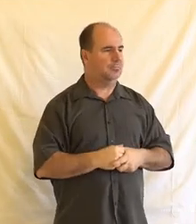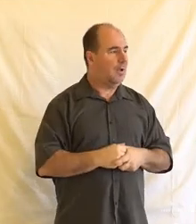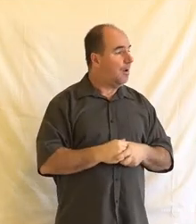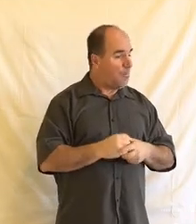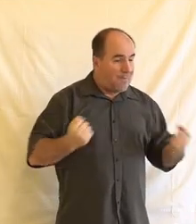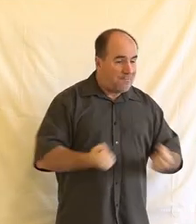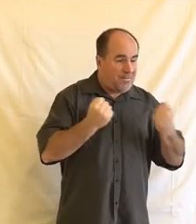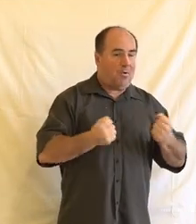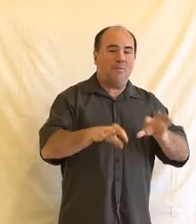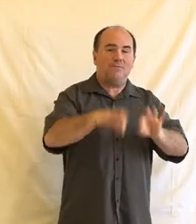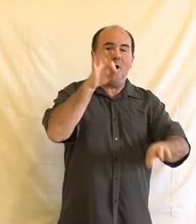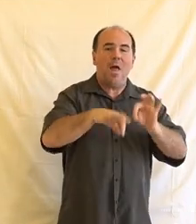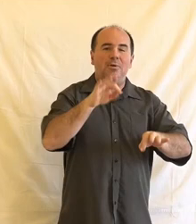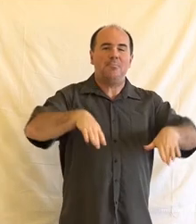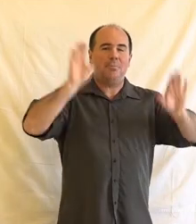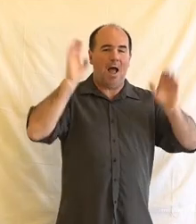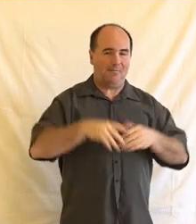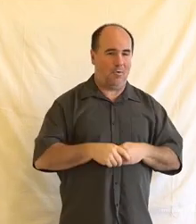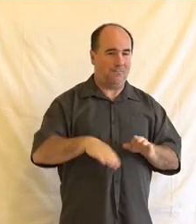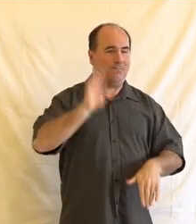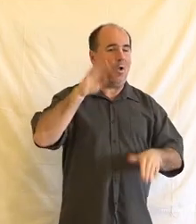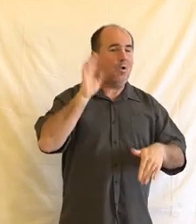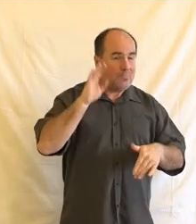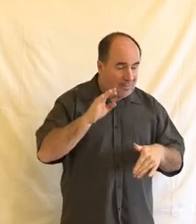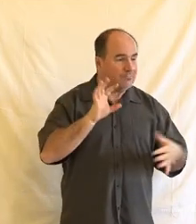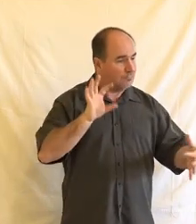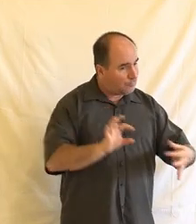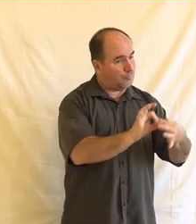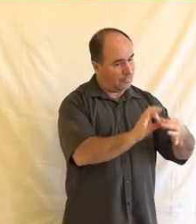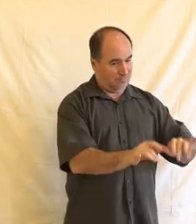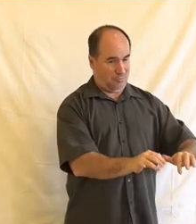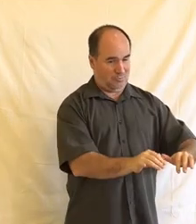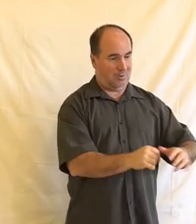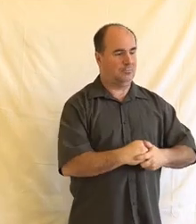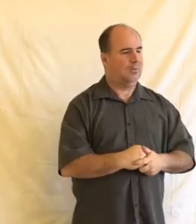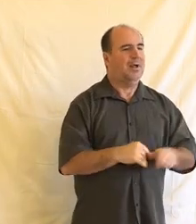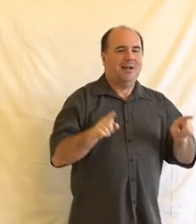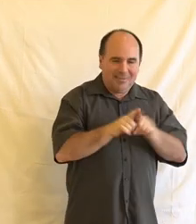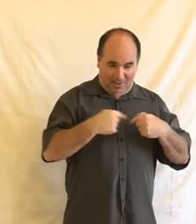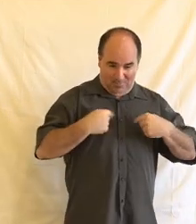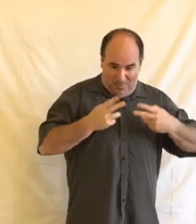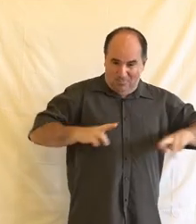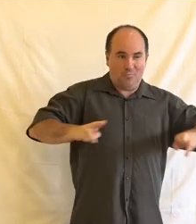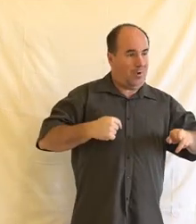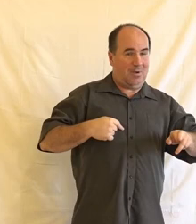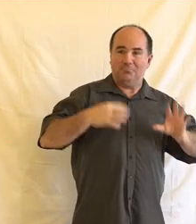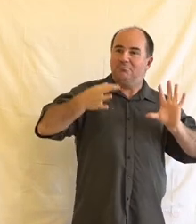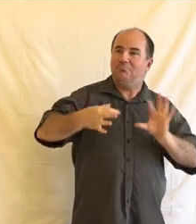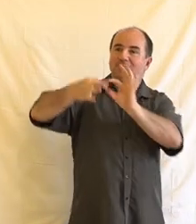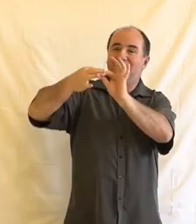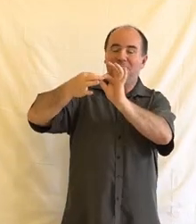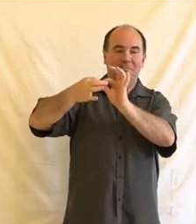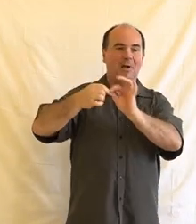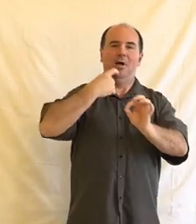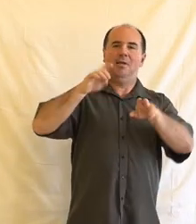možnost vzdálené volby. Vůbec podílet se na zprávě veřejných věcí, že se nám jako občanům dostává do ruky daleko větší